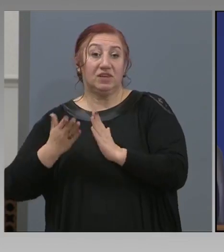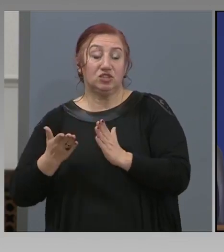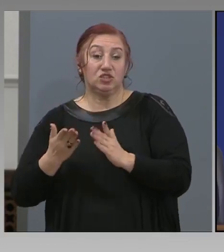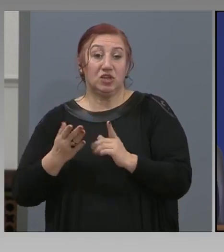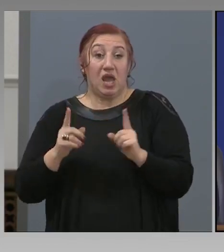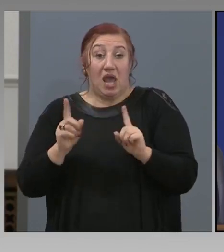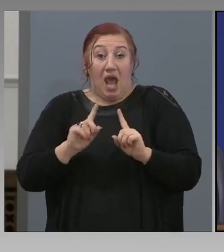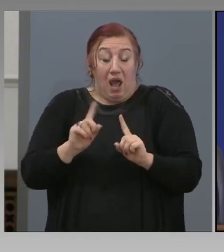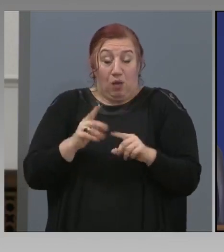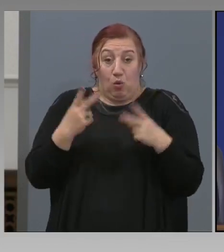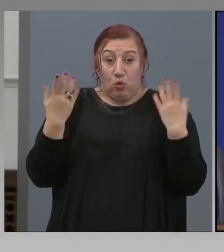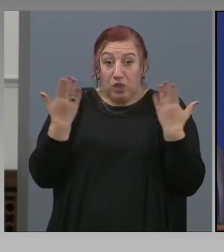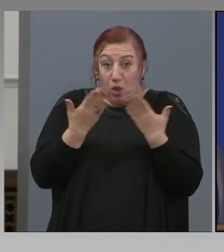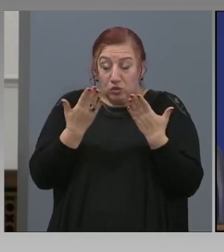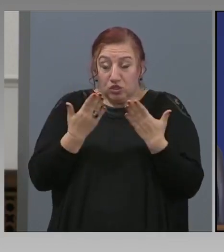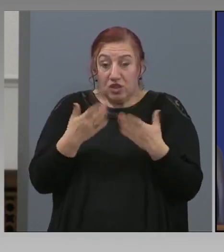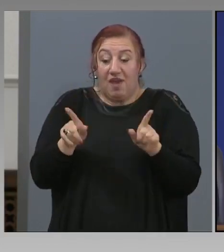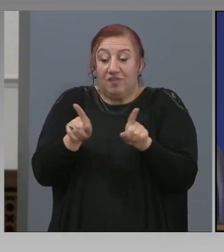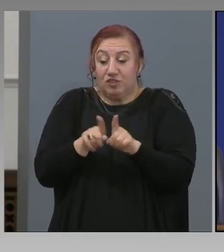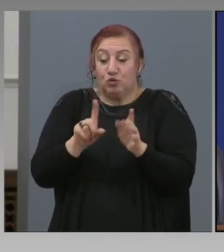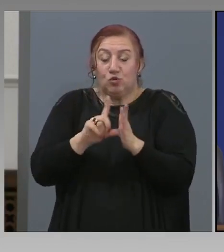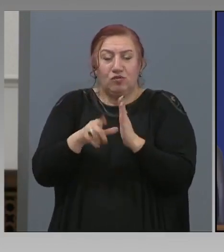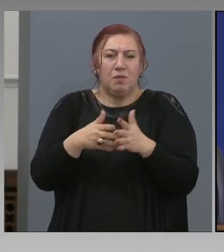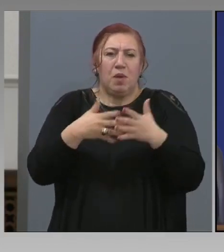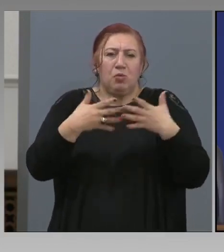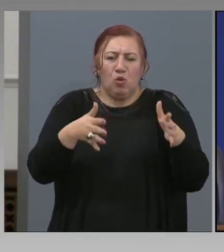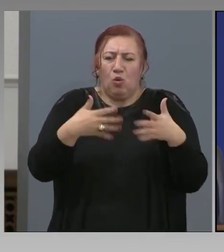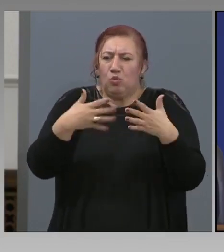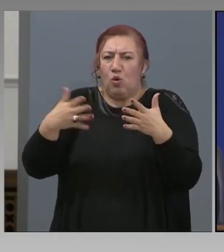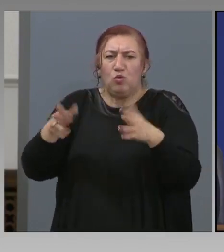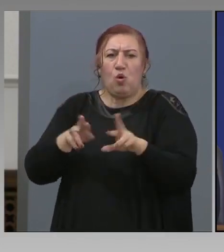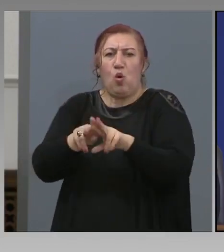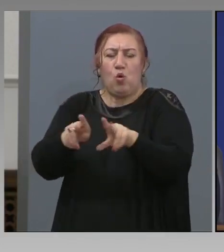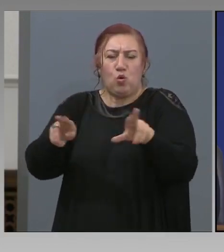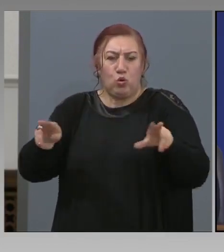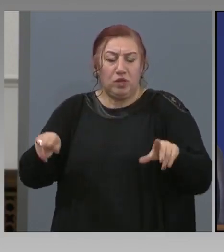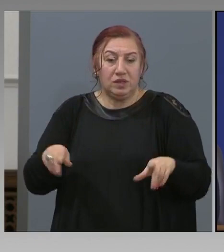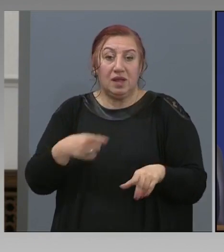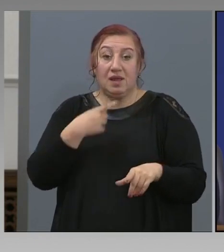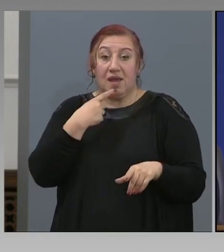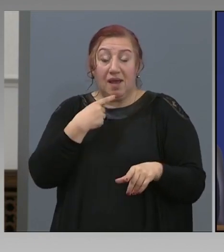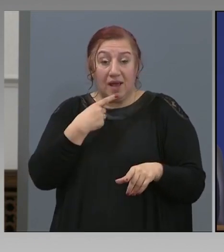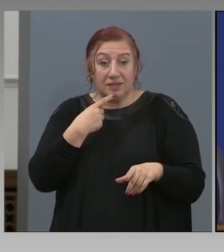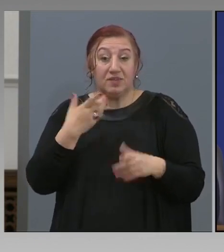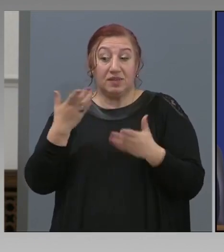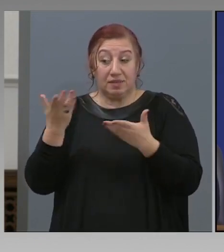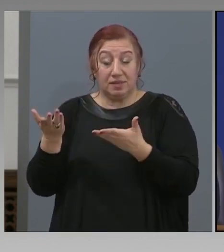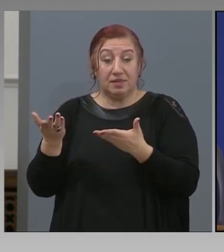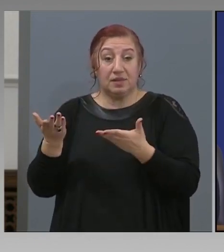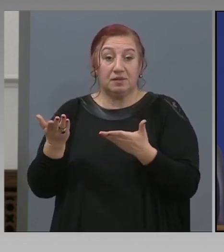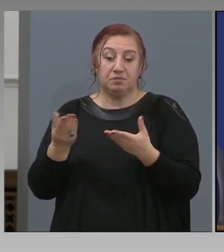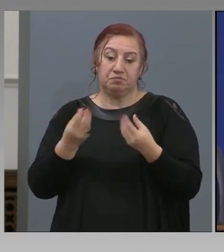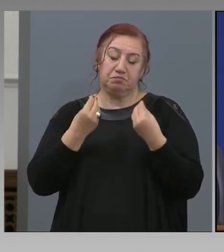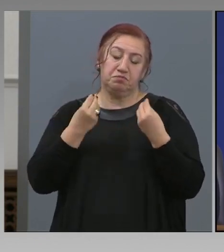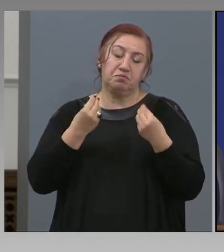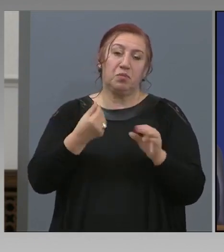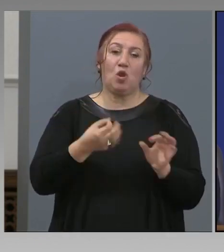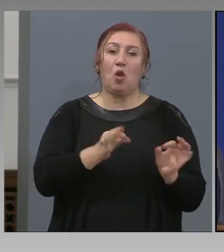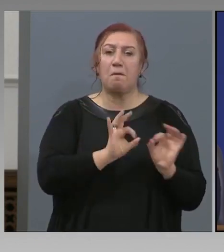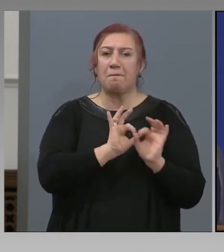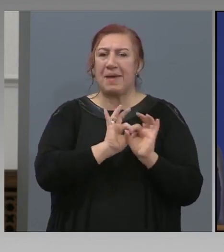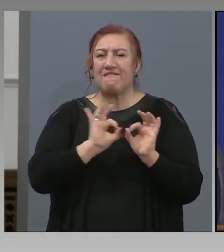А в същото време много-много родители, които имам, включително и колегите, казват, че много добре се получава.